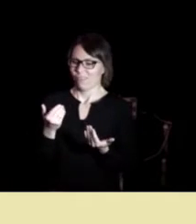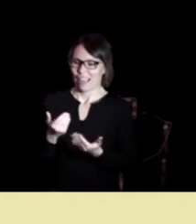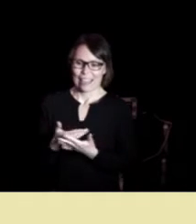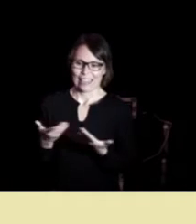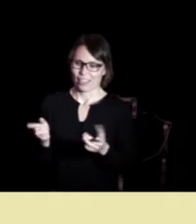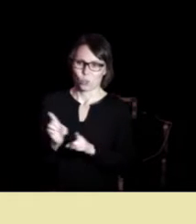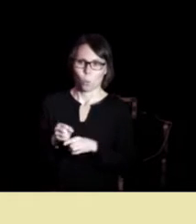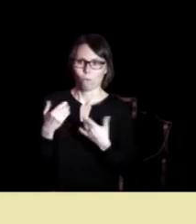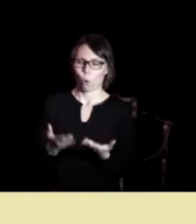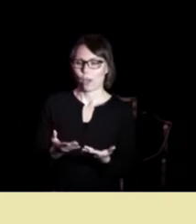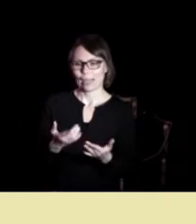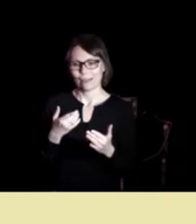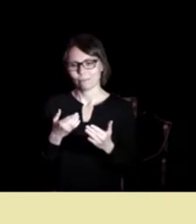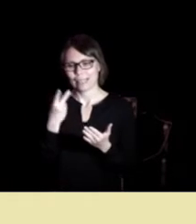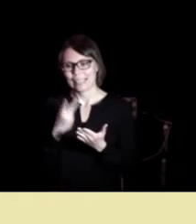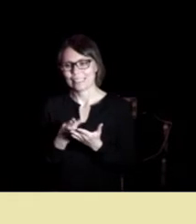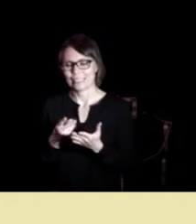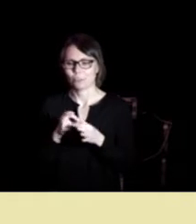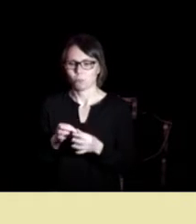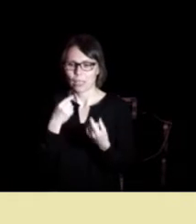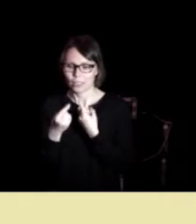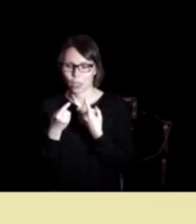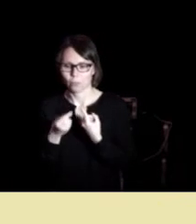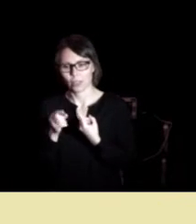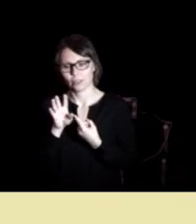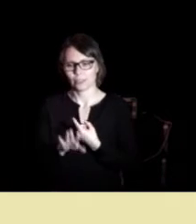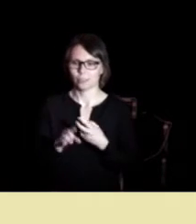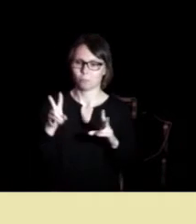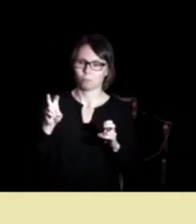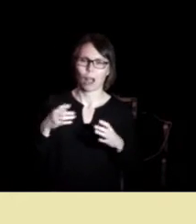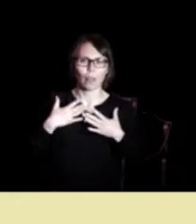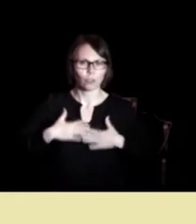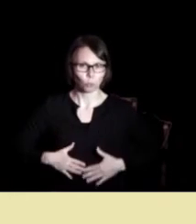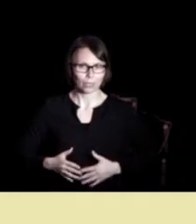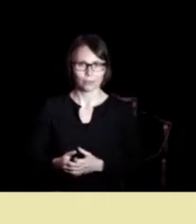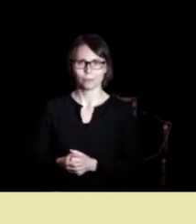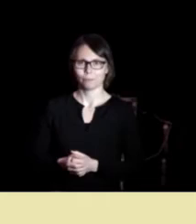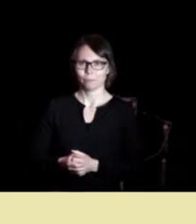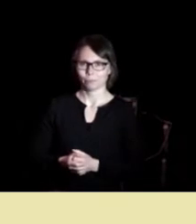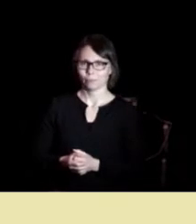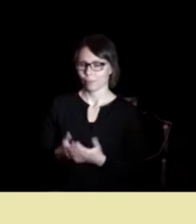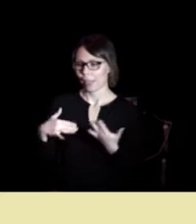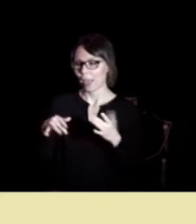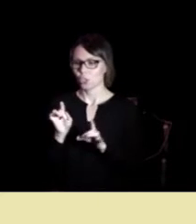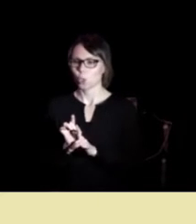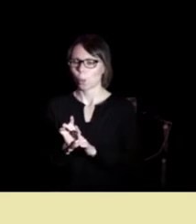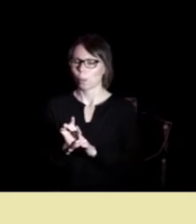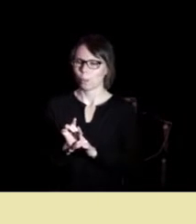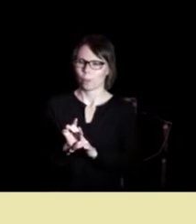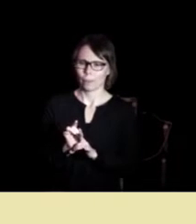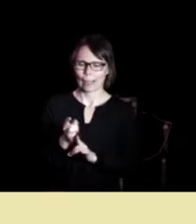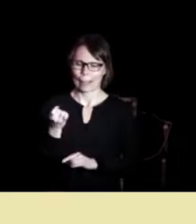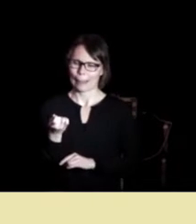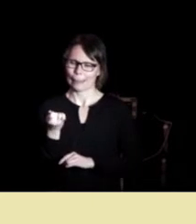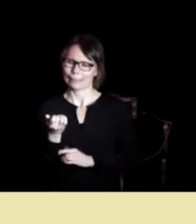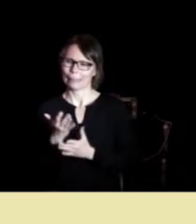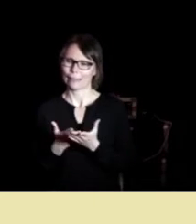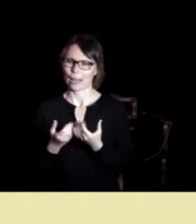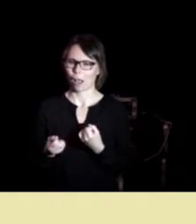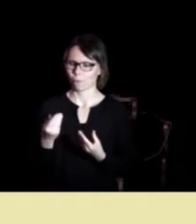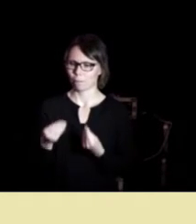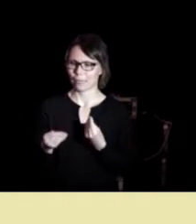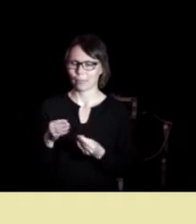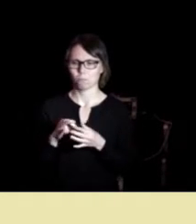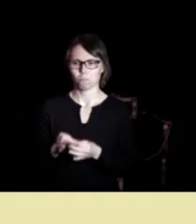får virkelig innsikt i samtalens anatomi det er faktisk slik at det er en forsvinnende liten del av